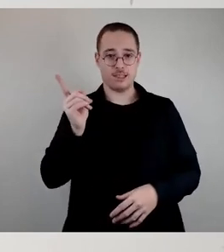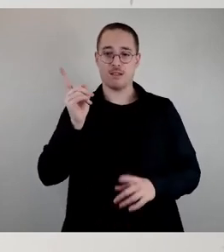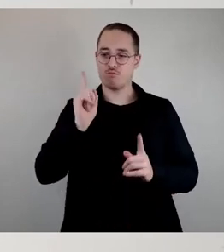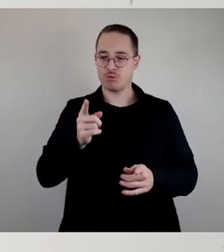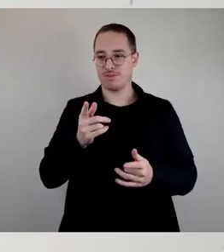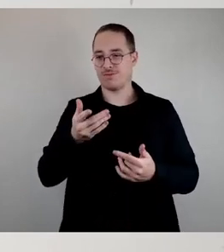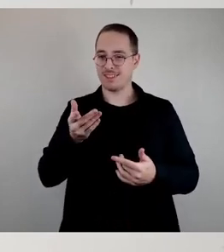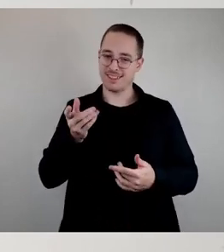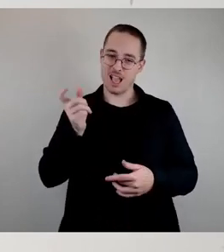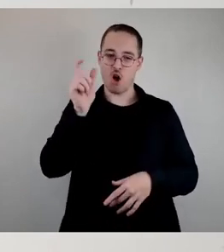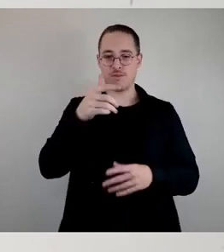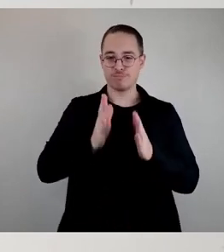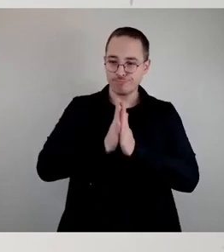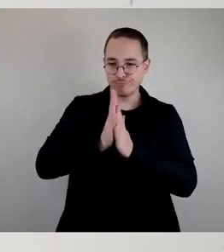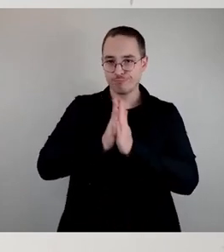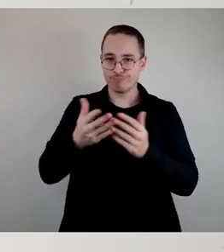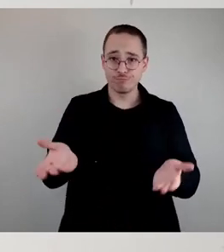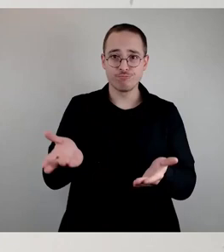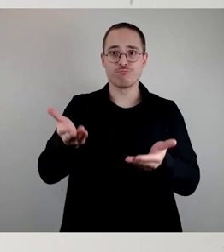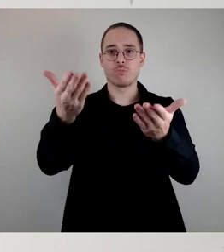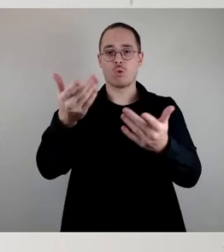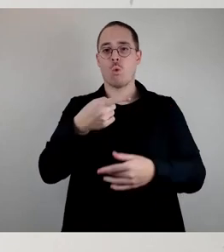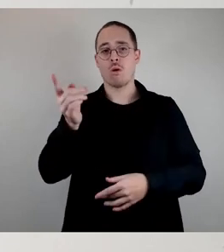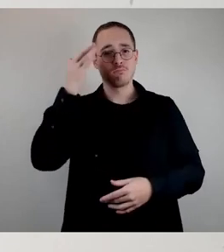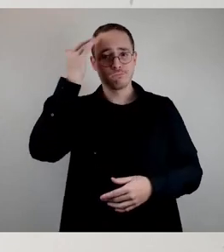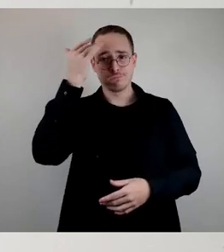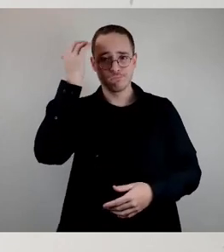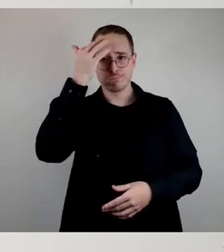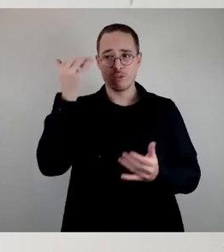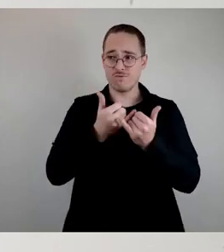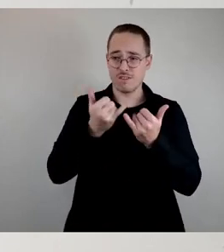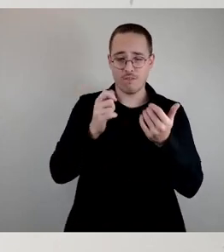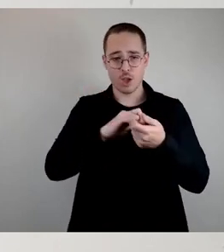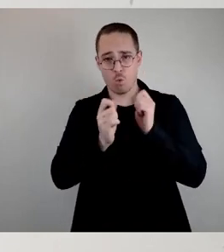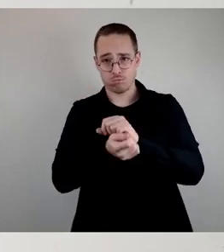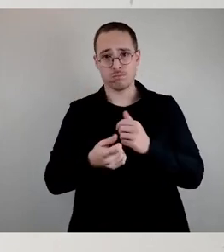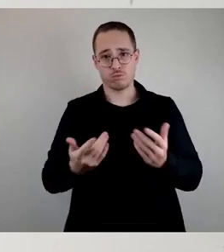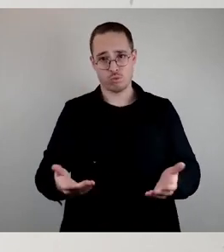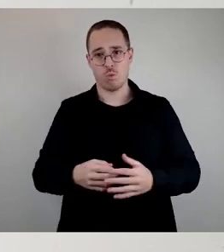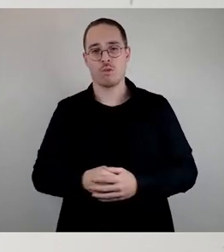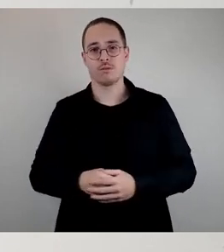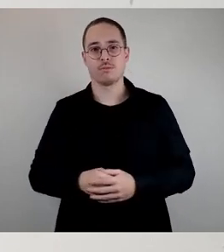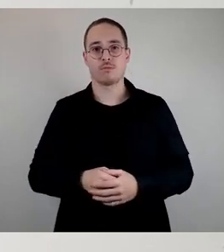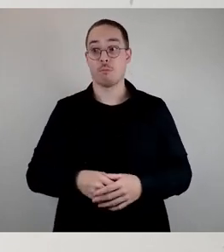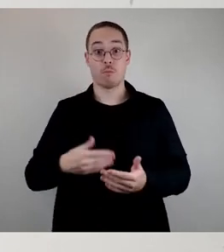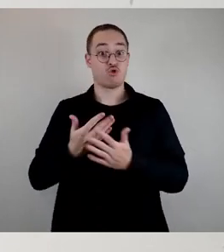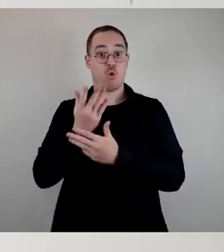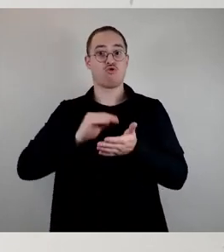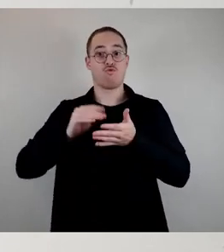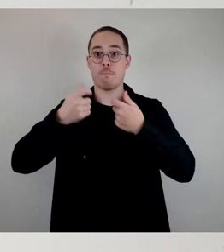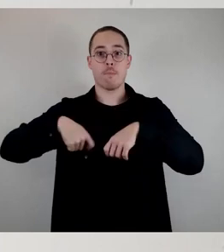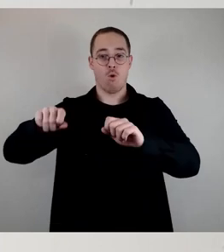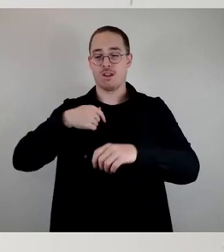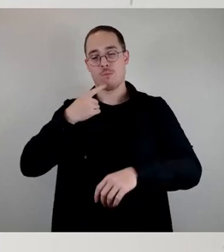müssen, darüber nachzudenken. Ansonsten wären wir baulich, das will ich nochmal bestätigen, keine neue Schule bauen, weil da sind